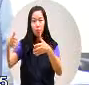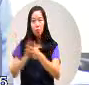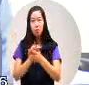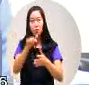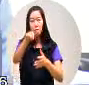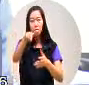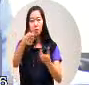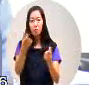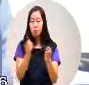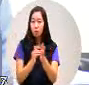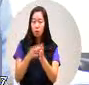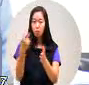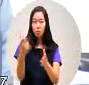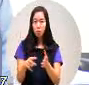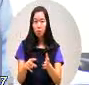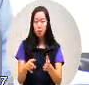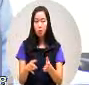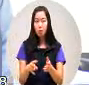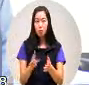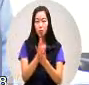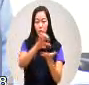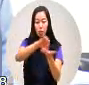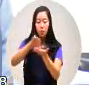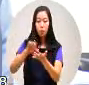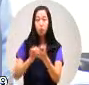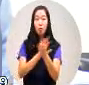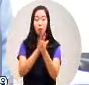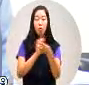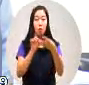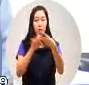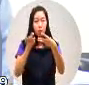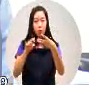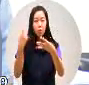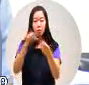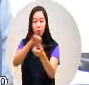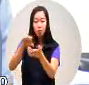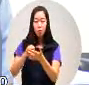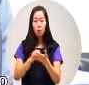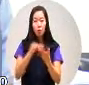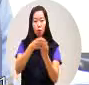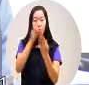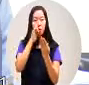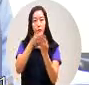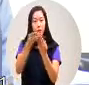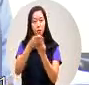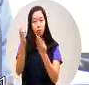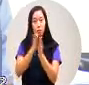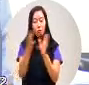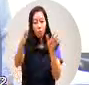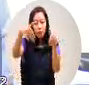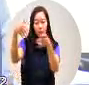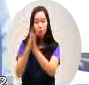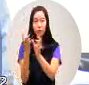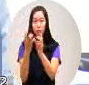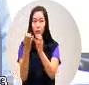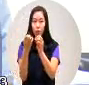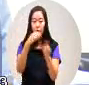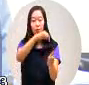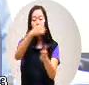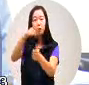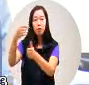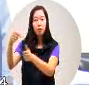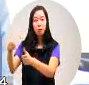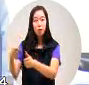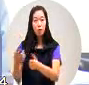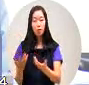宿的或者是呢有种爱意的有种茶叶的来讨论我教他们要怎么怎么